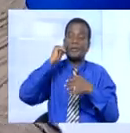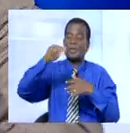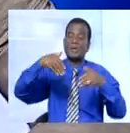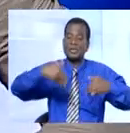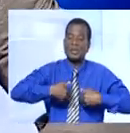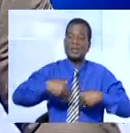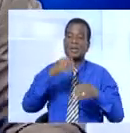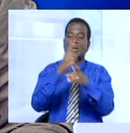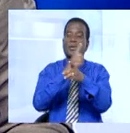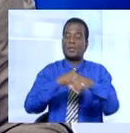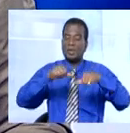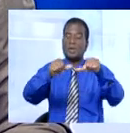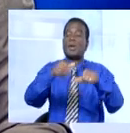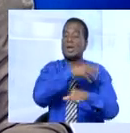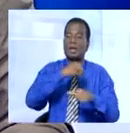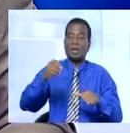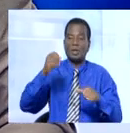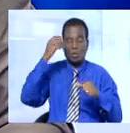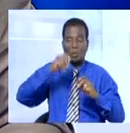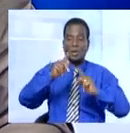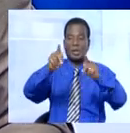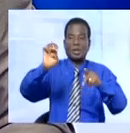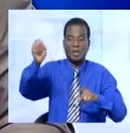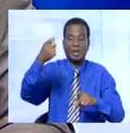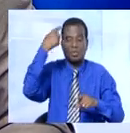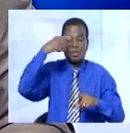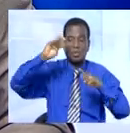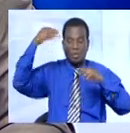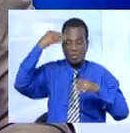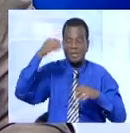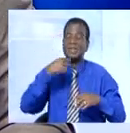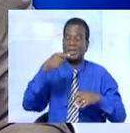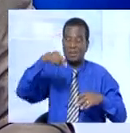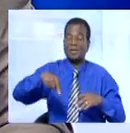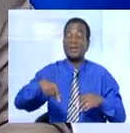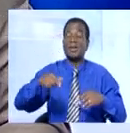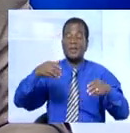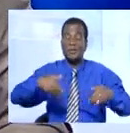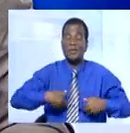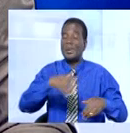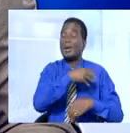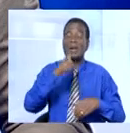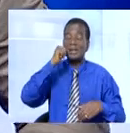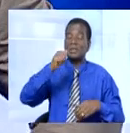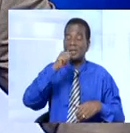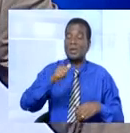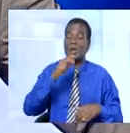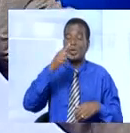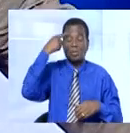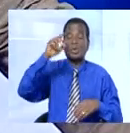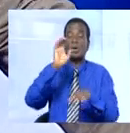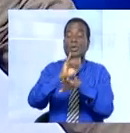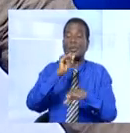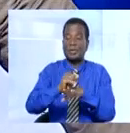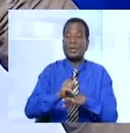Occasion pour le ministre Maurice Badaman d'affirmer que les femmes et les jeunes sont pour le gouvernement de Côte d'Ivoire les atouts essentiels